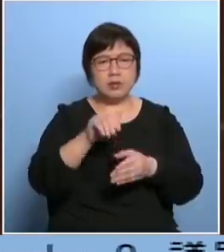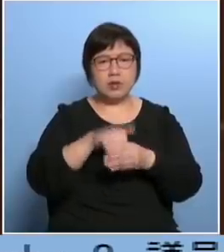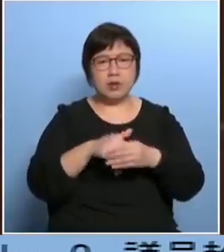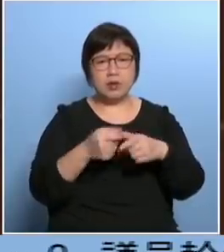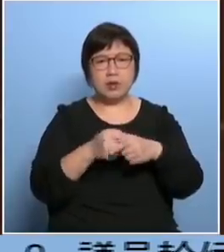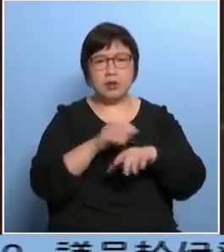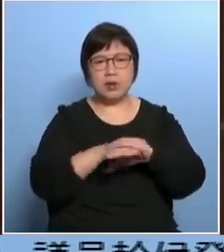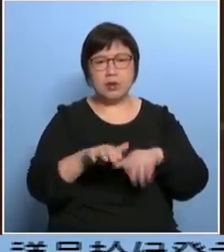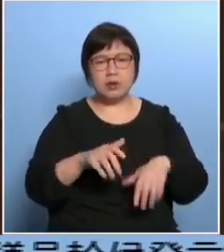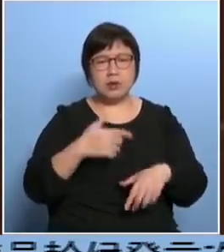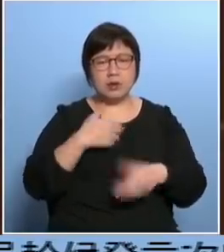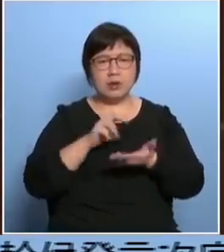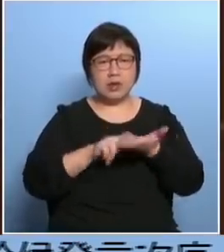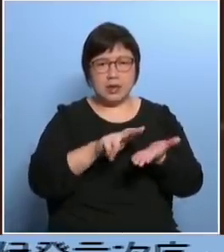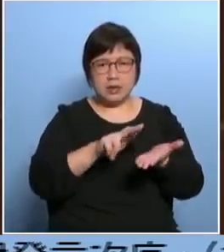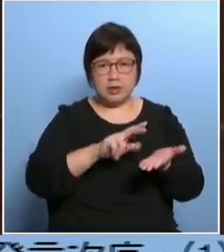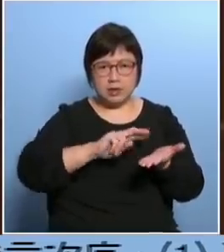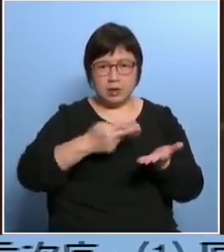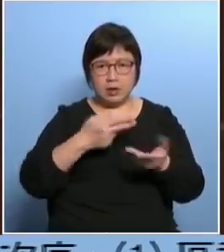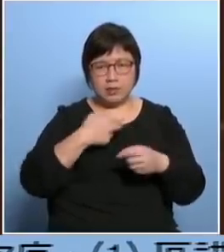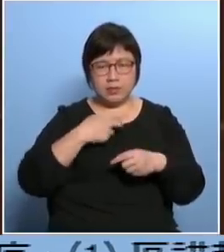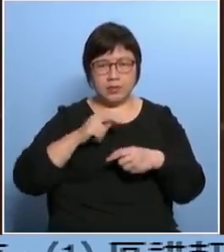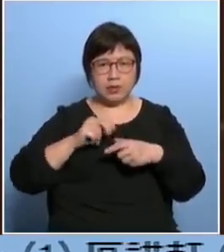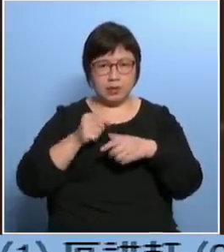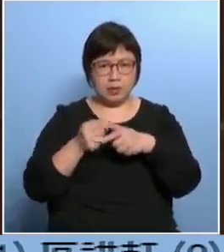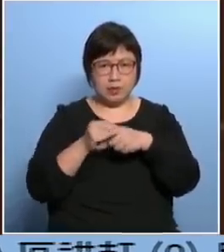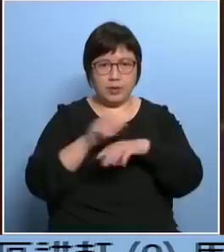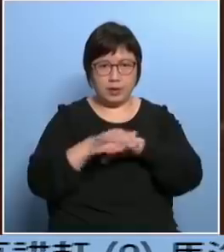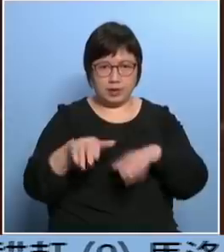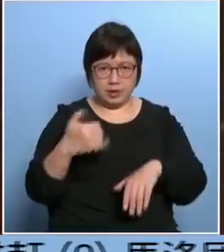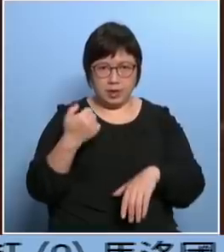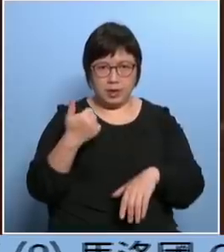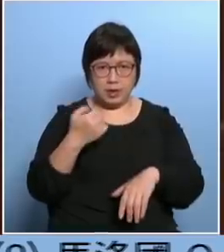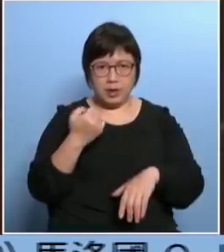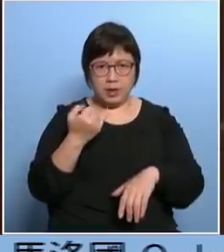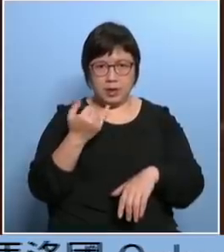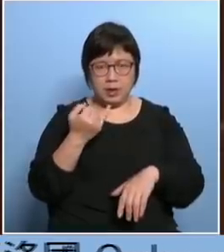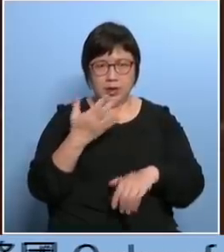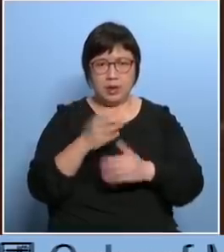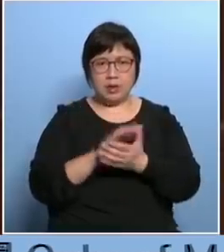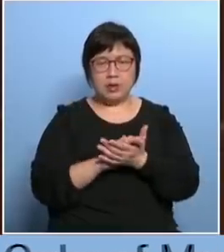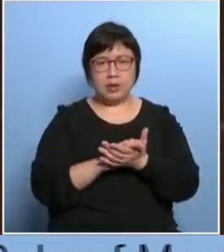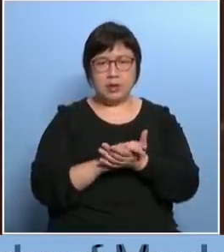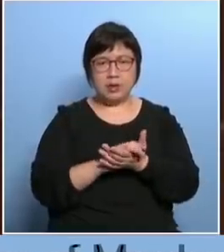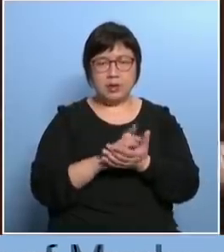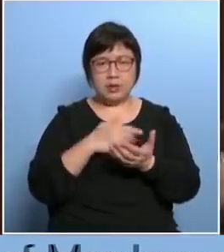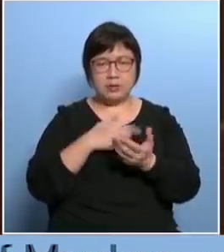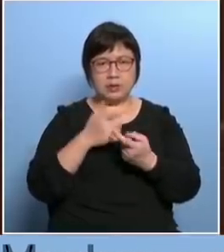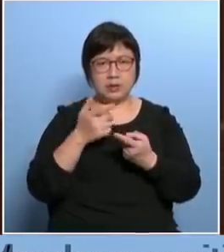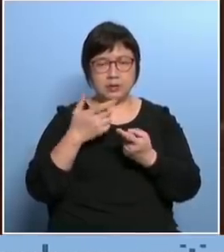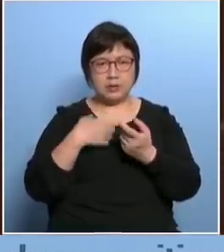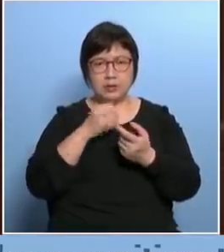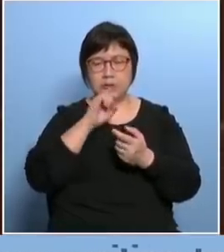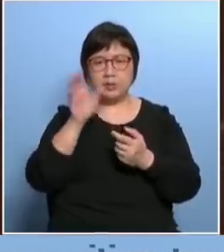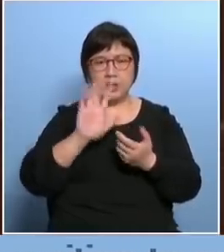只是改邮记单张的格式就可以变成公平了吗只是将那个什么免的申报的金额由100